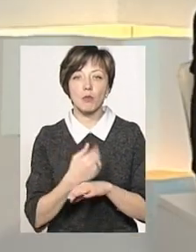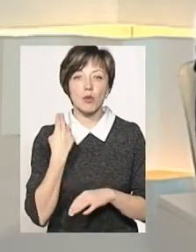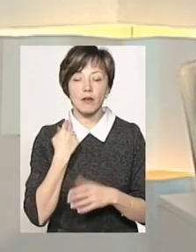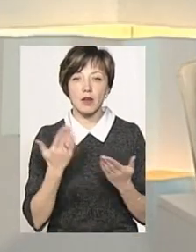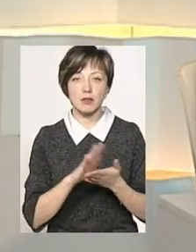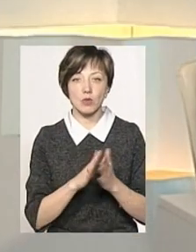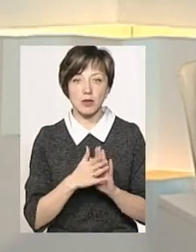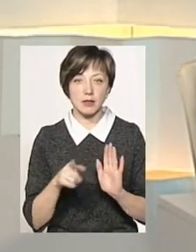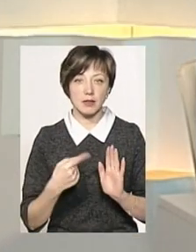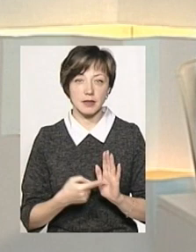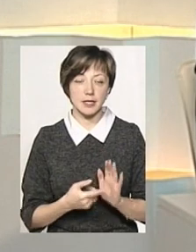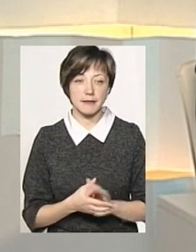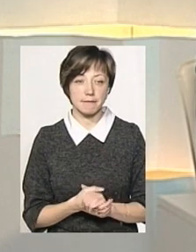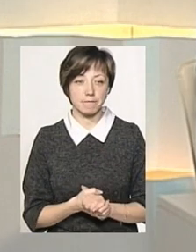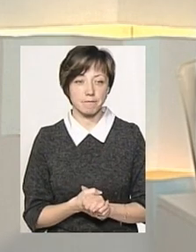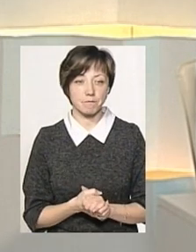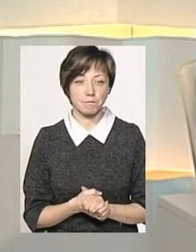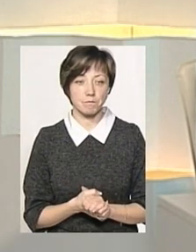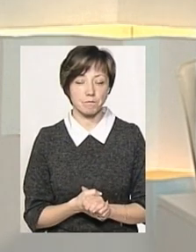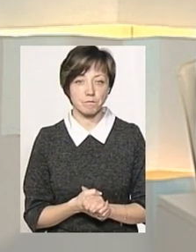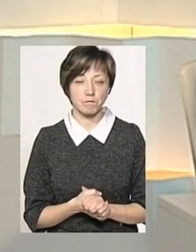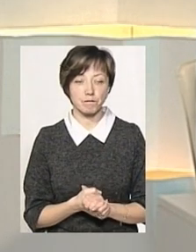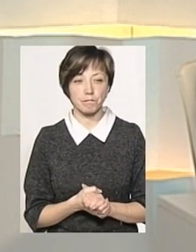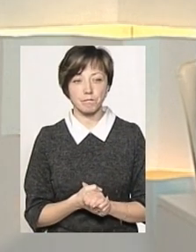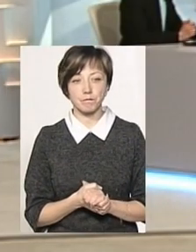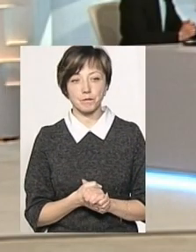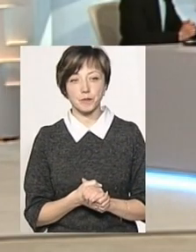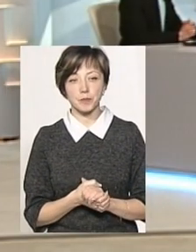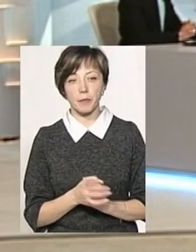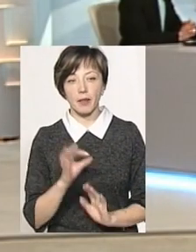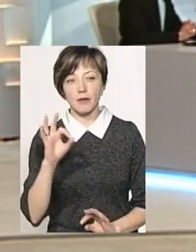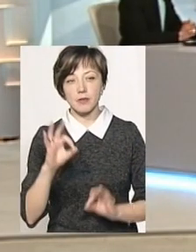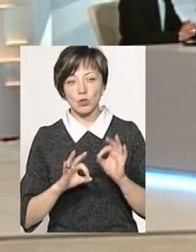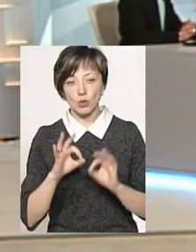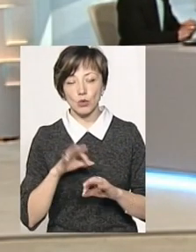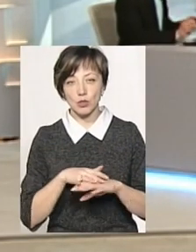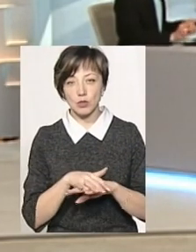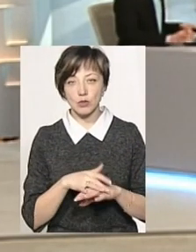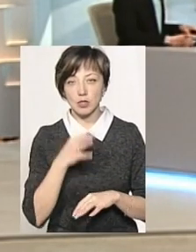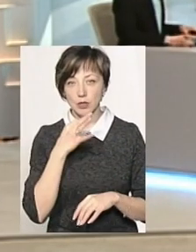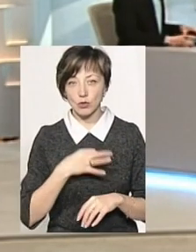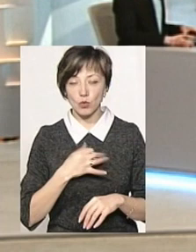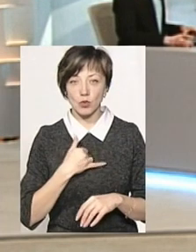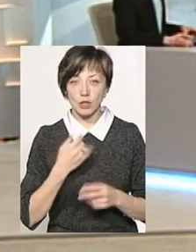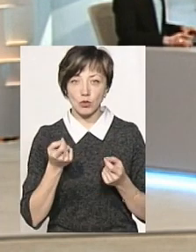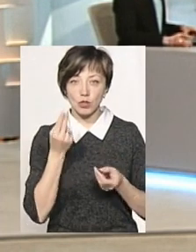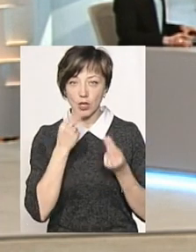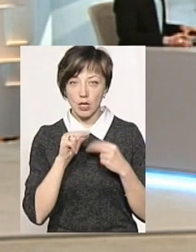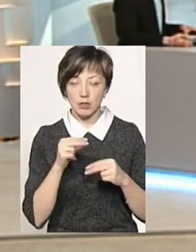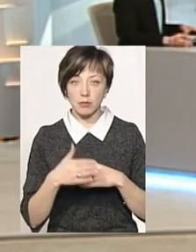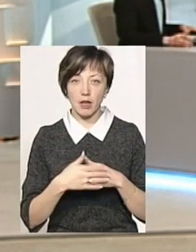боргів, яка ситуація зараз? Якщо взяти відсоток розрахунки, то скажу, що в нас трошки краще,